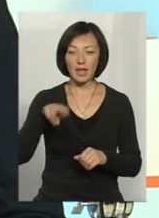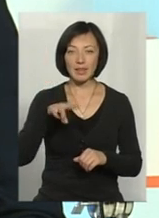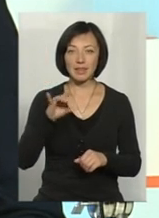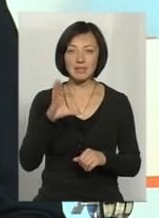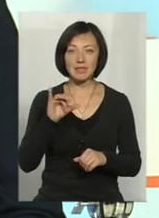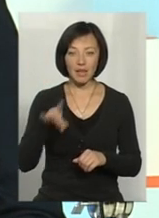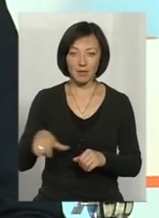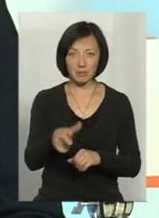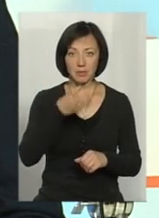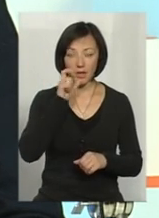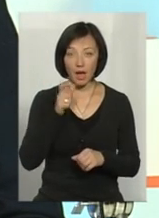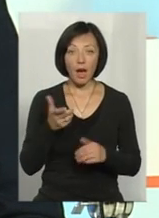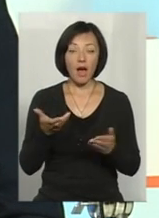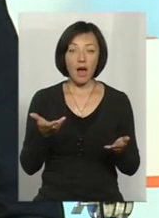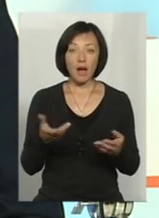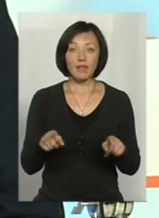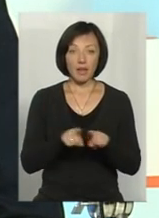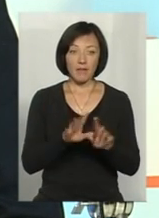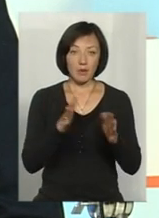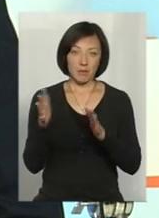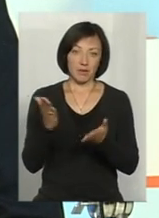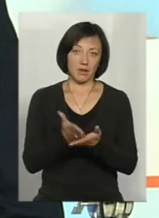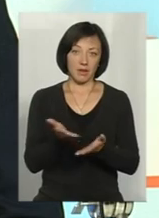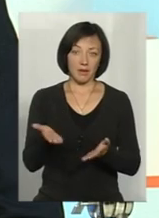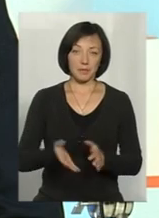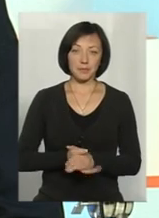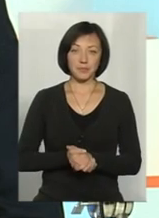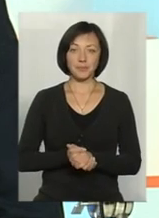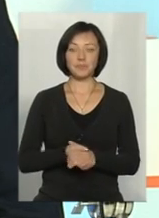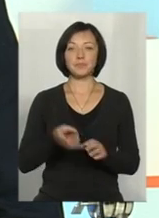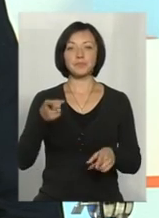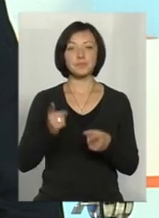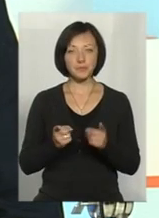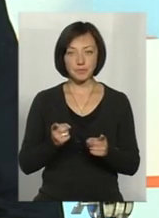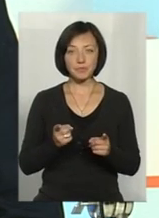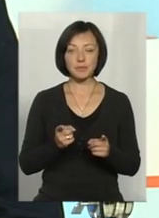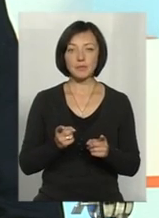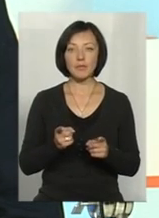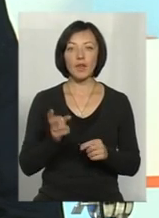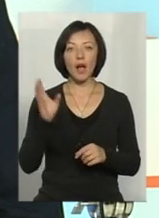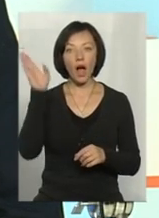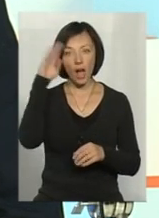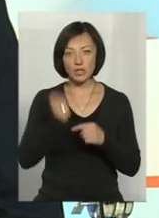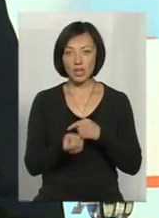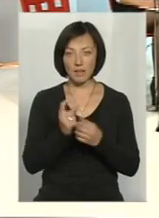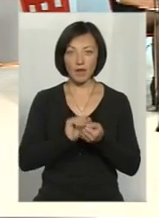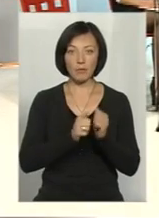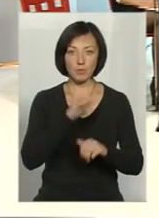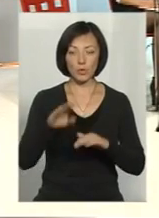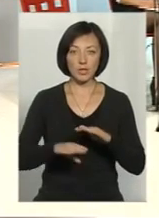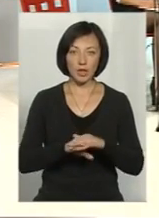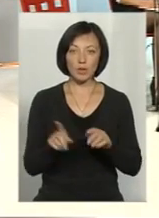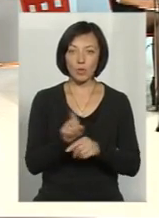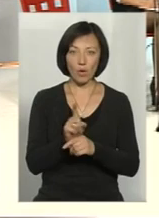всьому, що бачимо такі випадки. Тому, звичайно, що... А ті джерела, які в Кам'янець-Подільському,